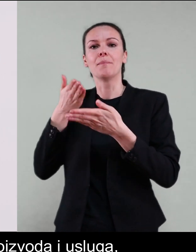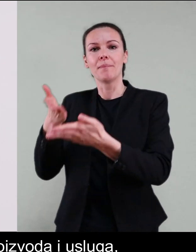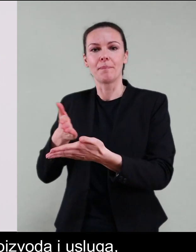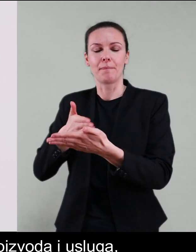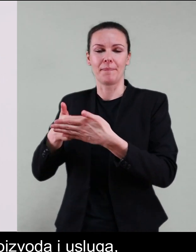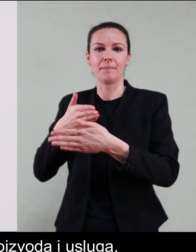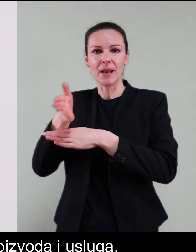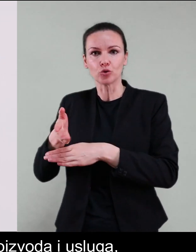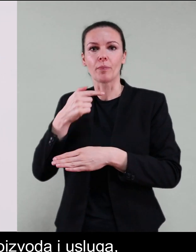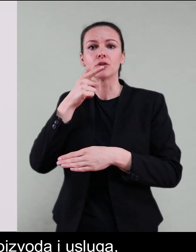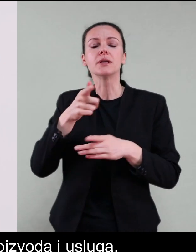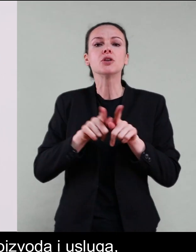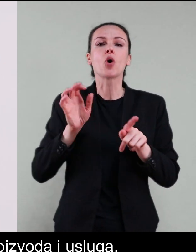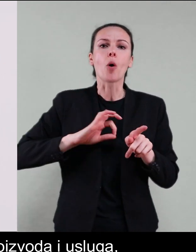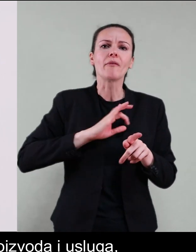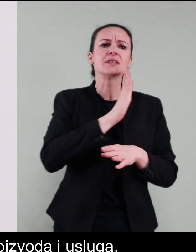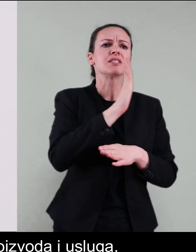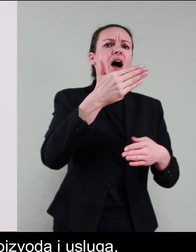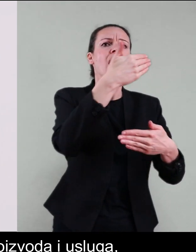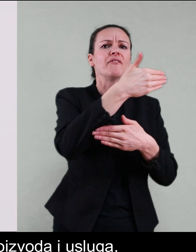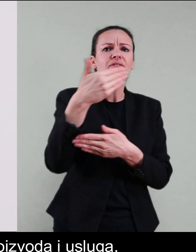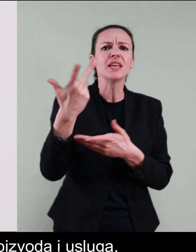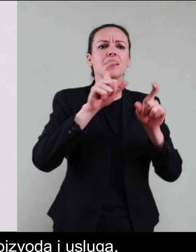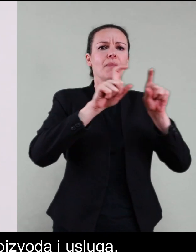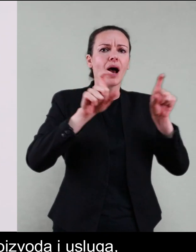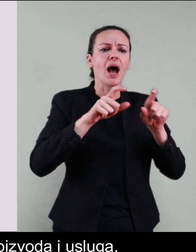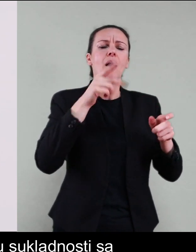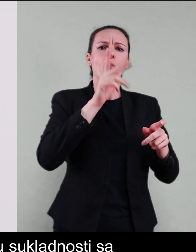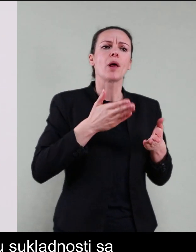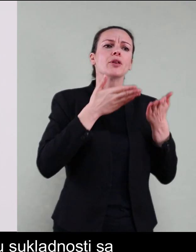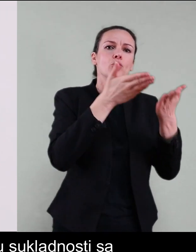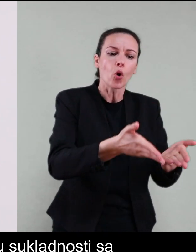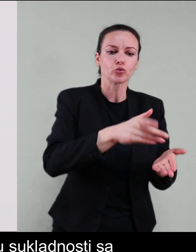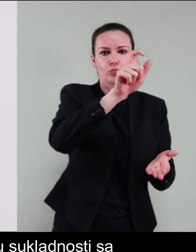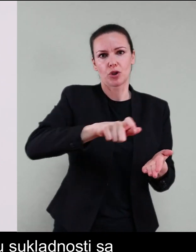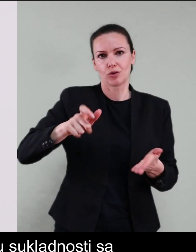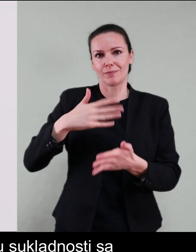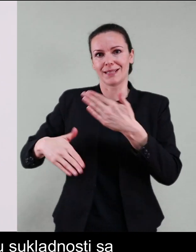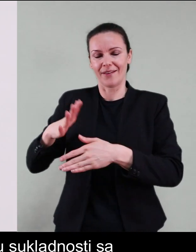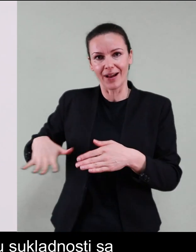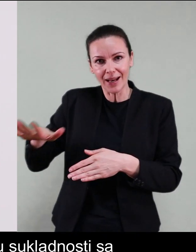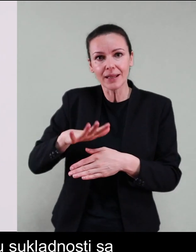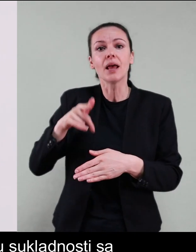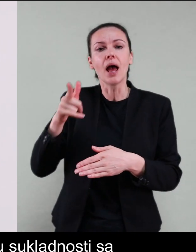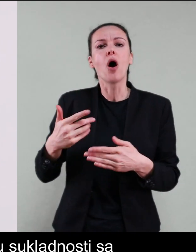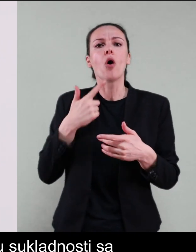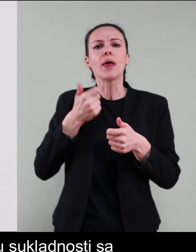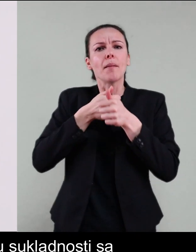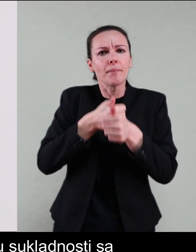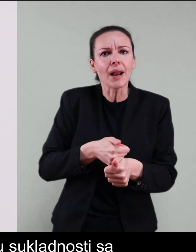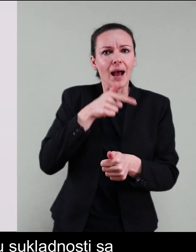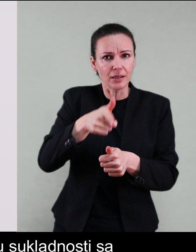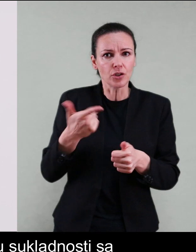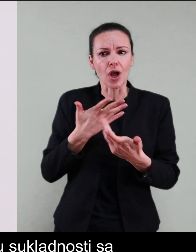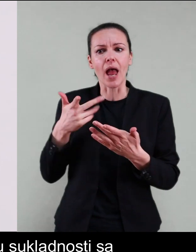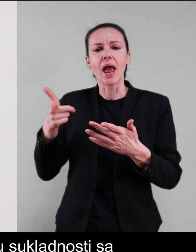pristupačnosti proizvoda i usluga, obveze gospodarskih subjekata u pogledu dostupnosti proizvoda i usluga za osobe s invaliditetom, daje ocjenu